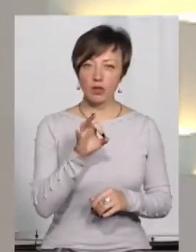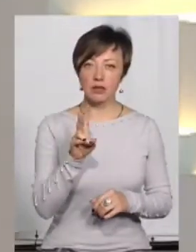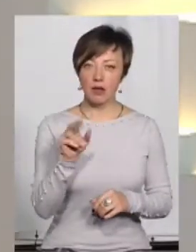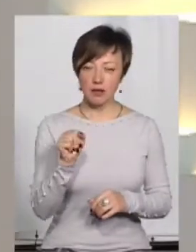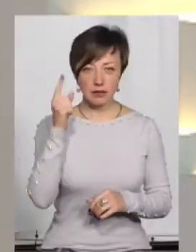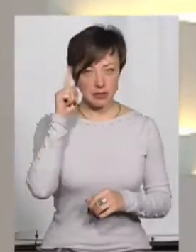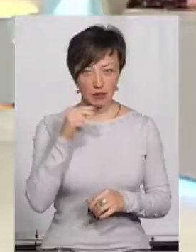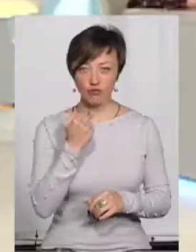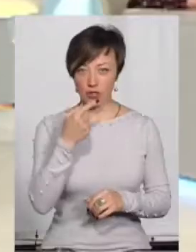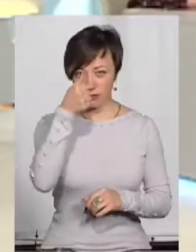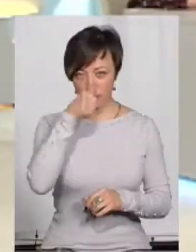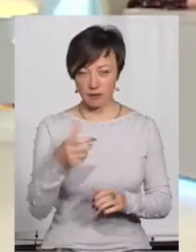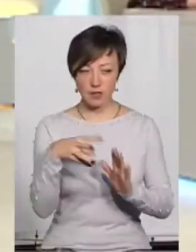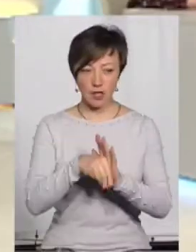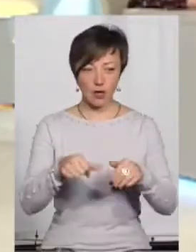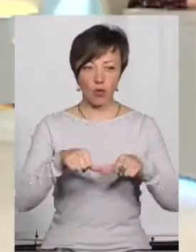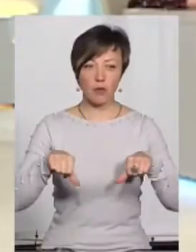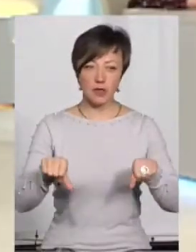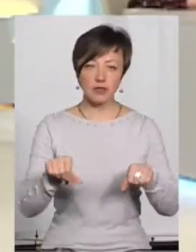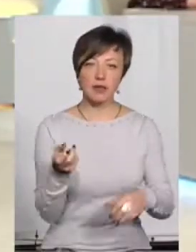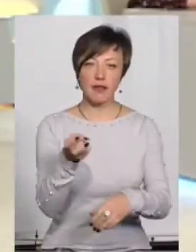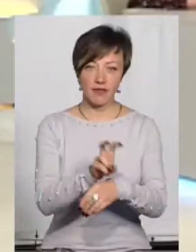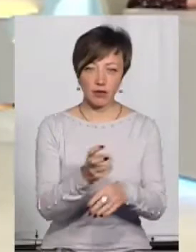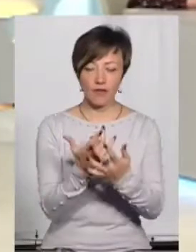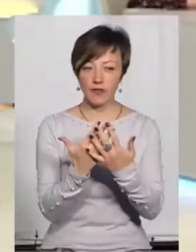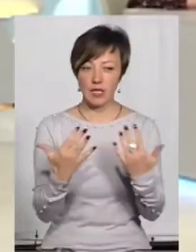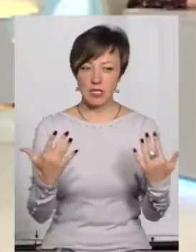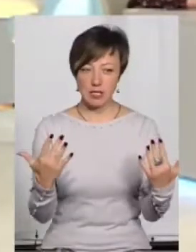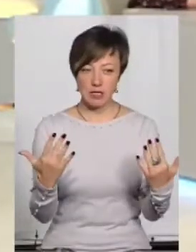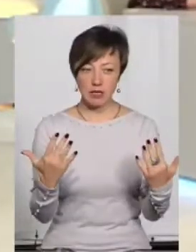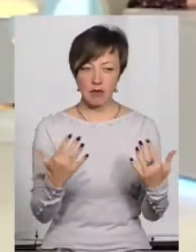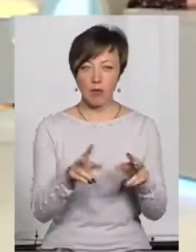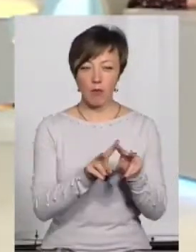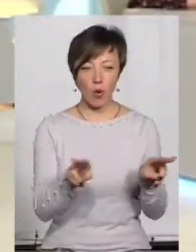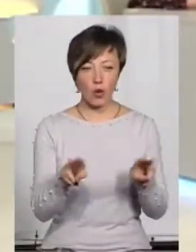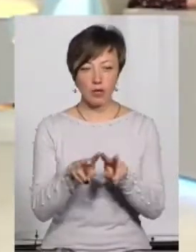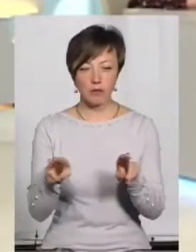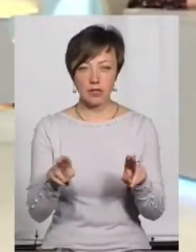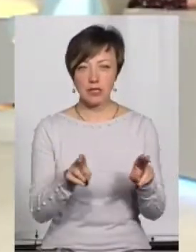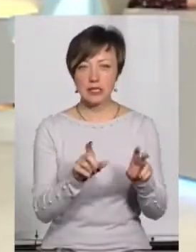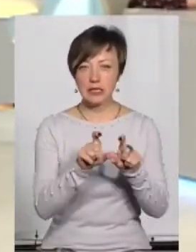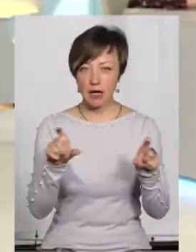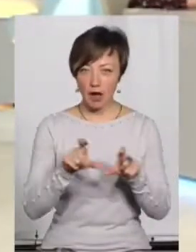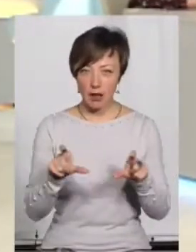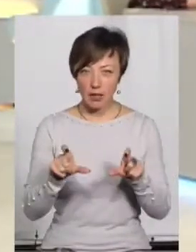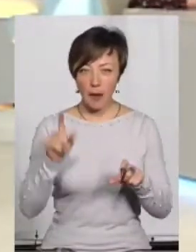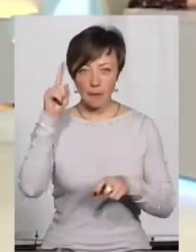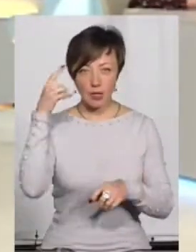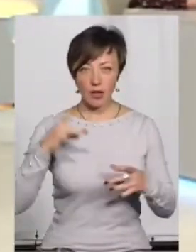знаю, що у червні ви у складі комісії навідувалися у різні подібні заклади, психоневрологічні